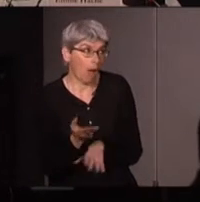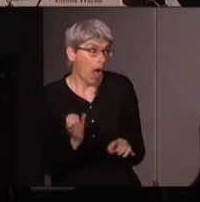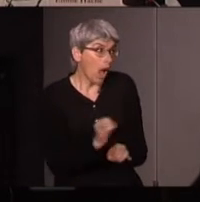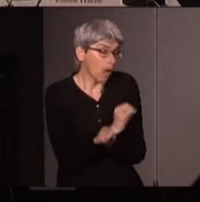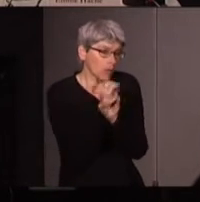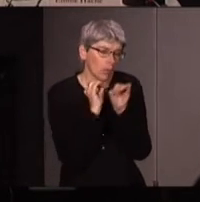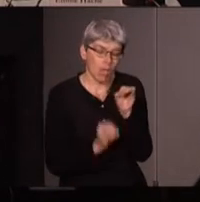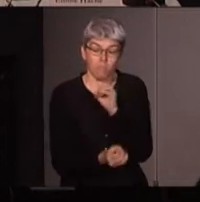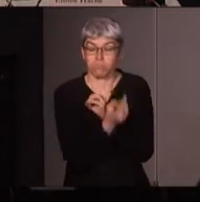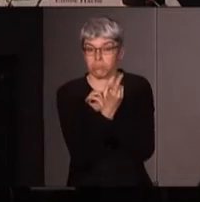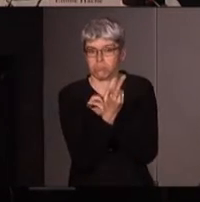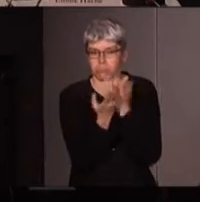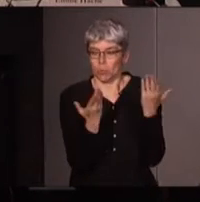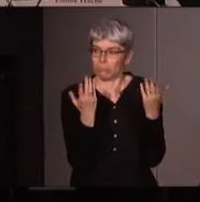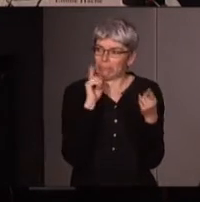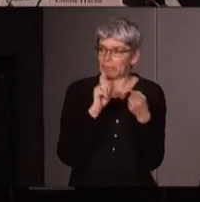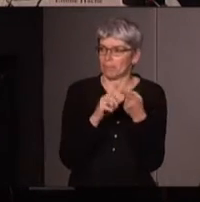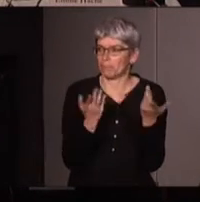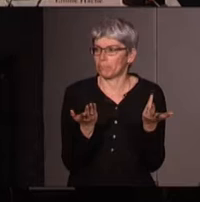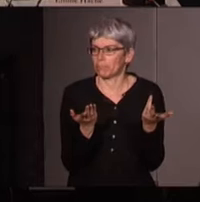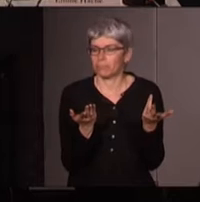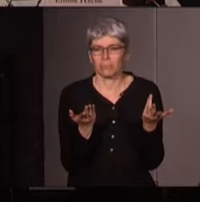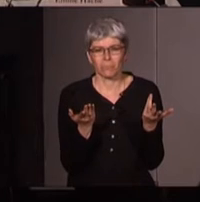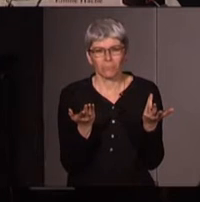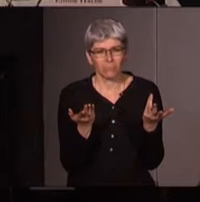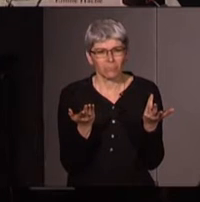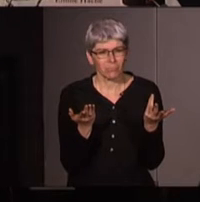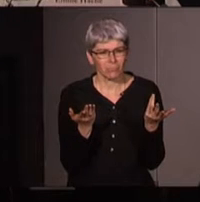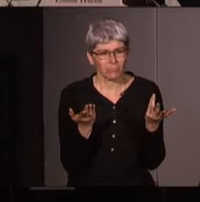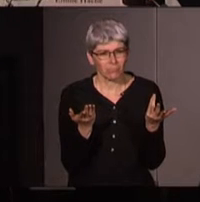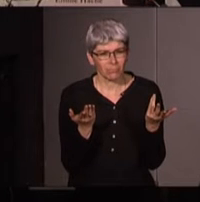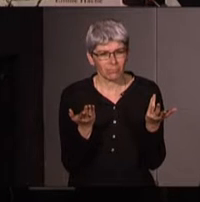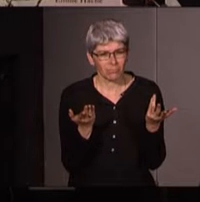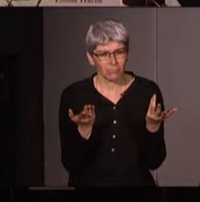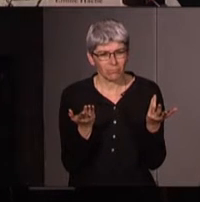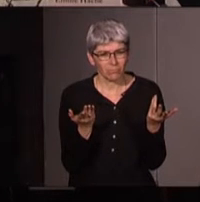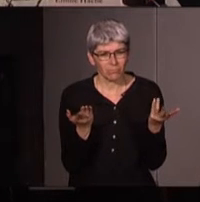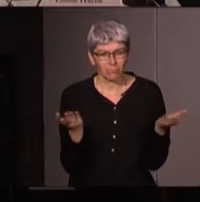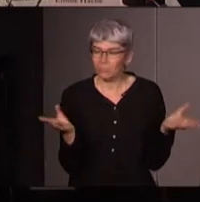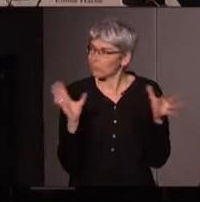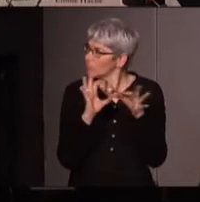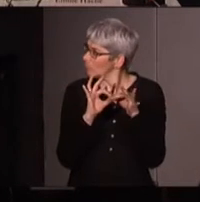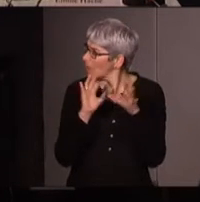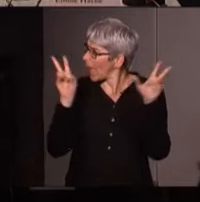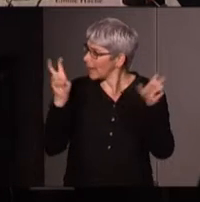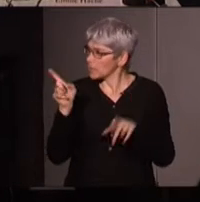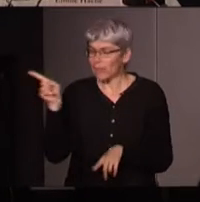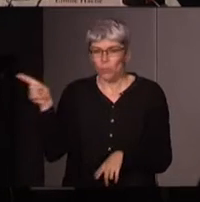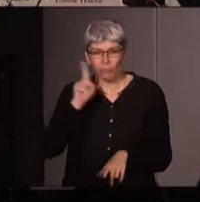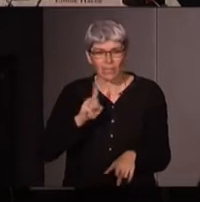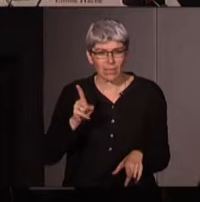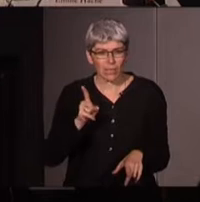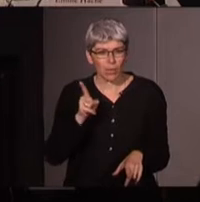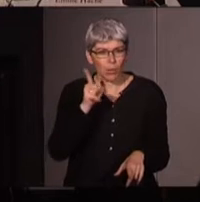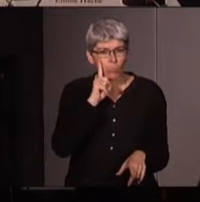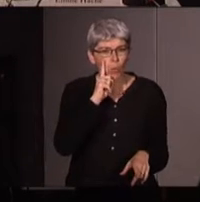extraordinaire sur et là on pourrait rejoindre l'expression d'Émilie puisque c'est